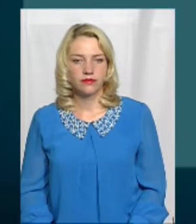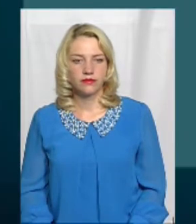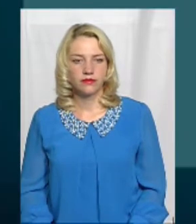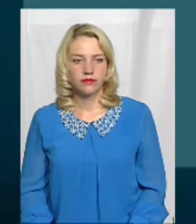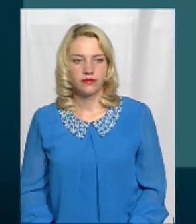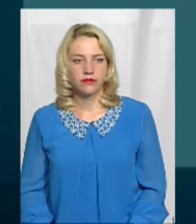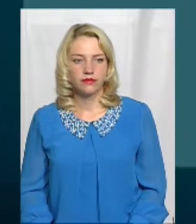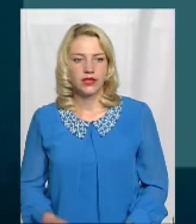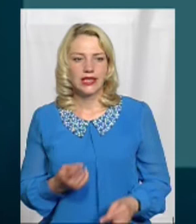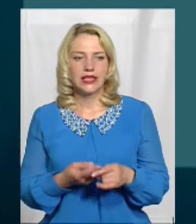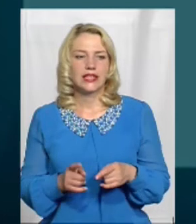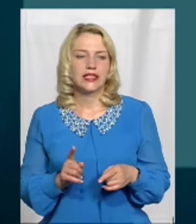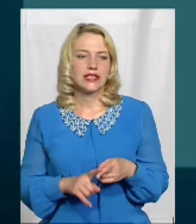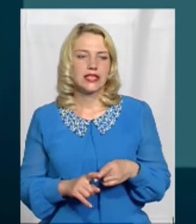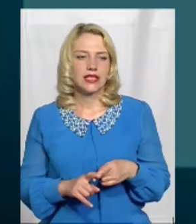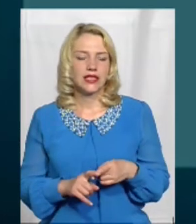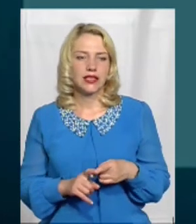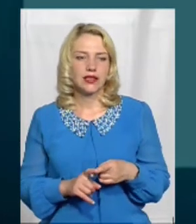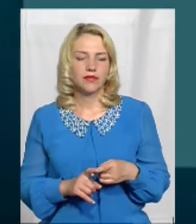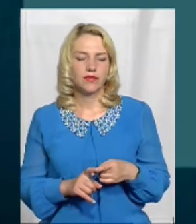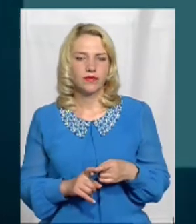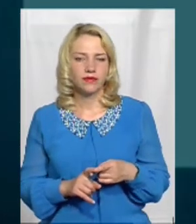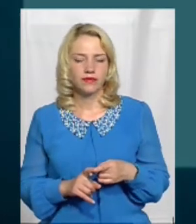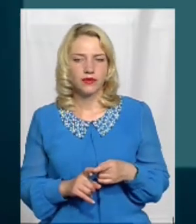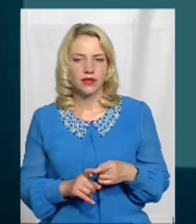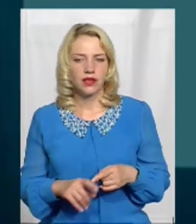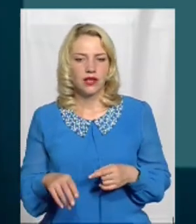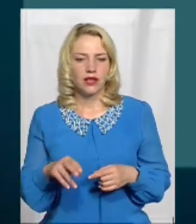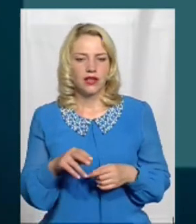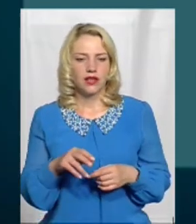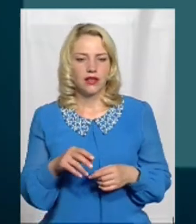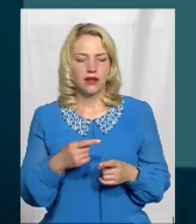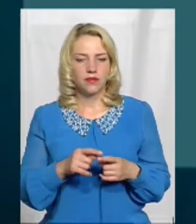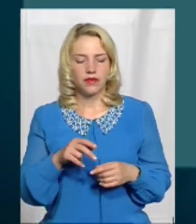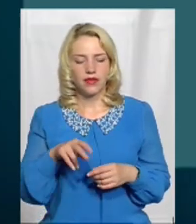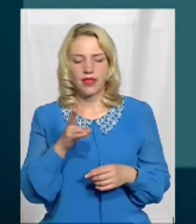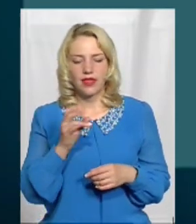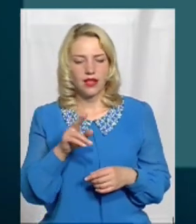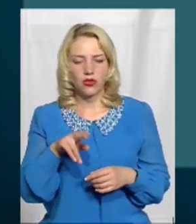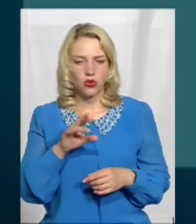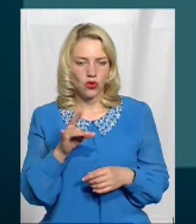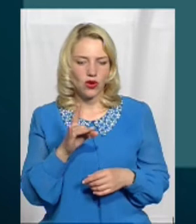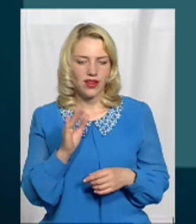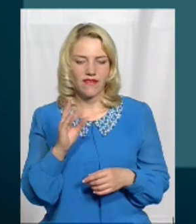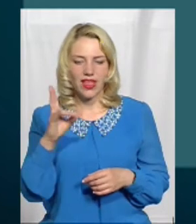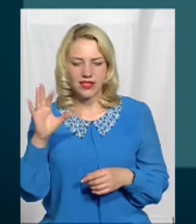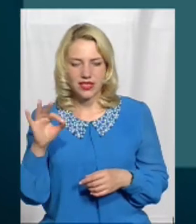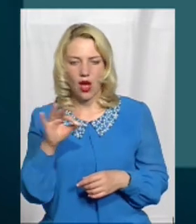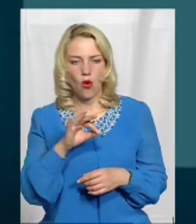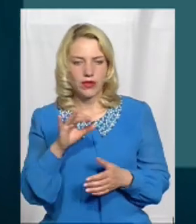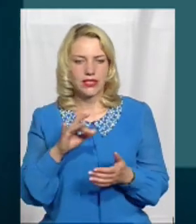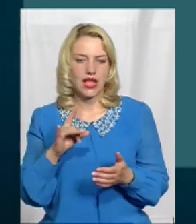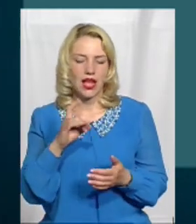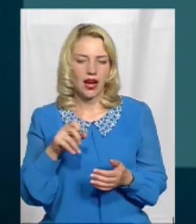Це ще не звернення до Рівницької обласної ради Але я так розумію, що це перший, мабуть, крок в цьому